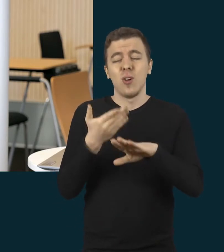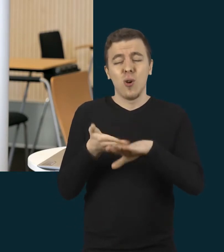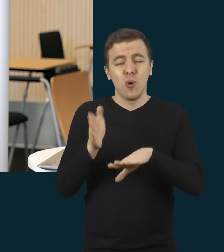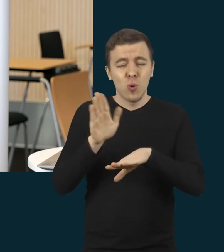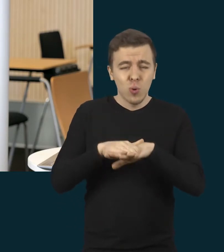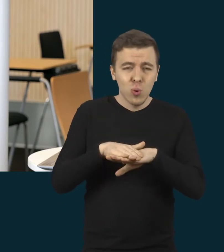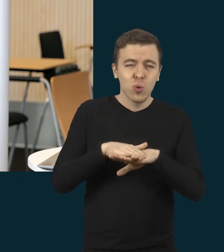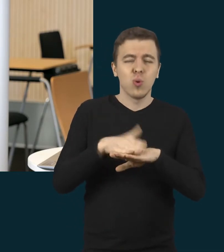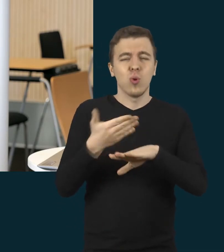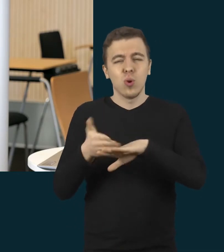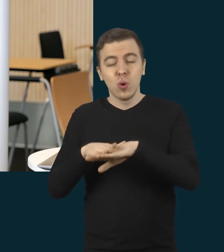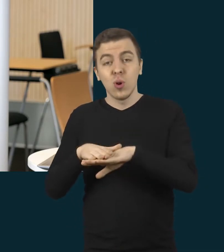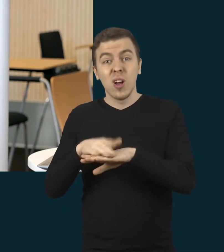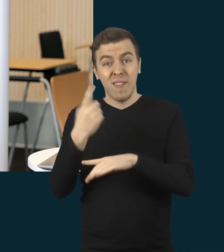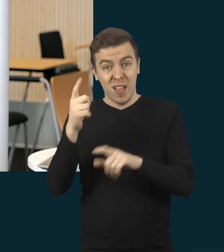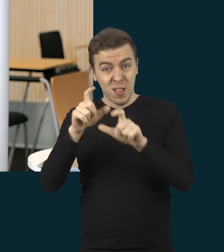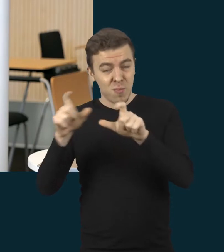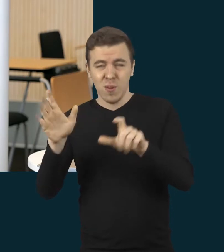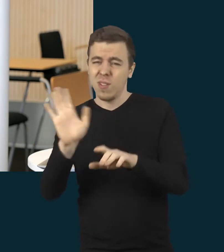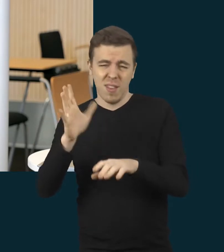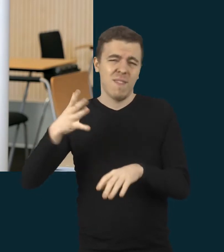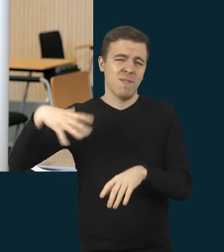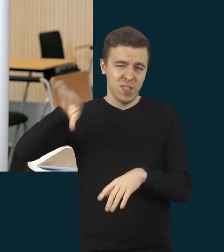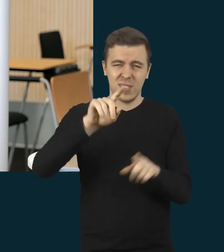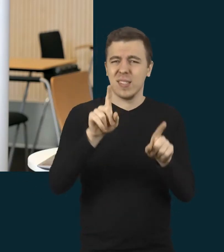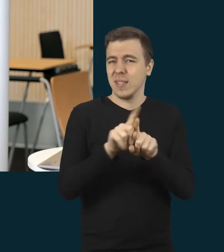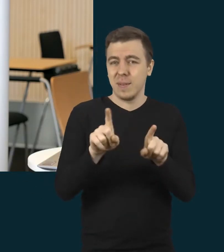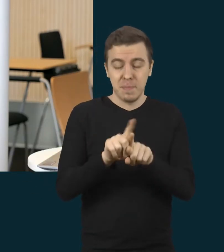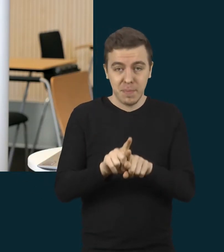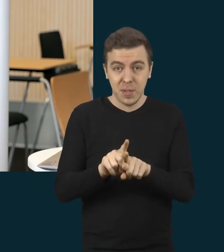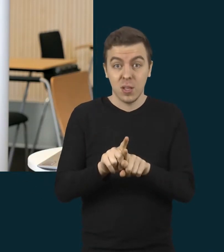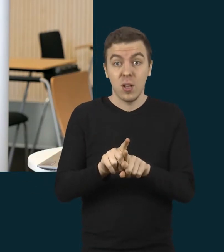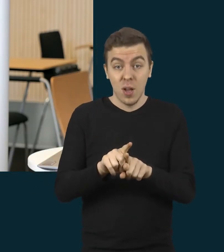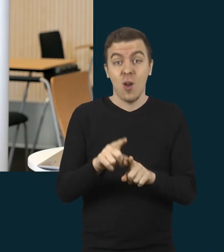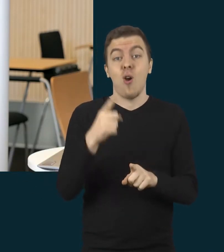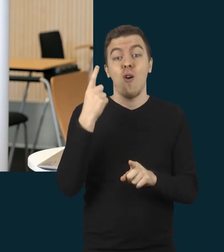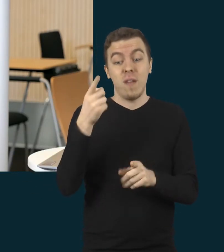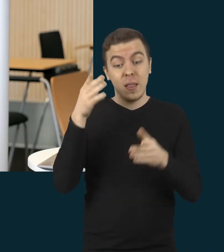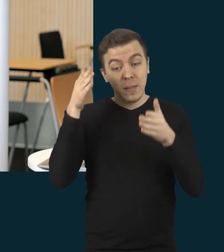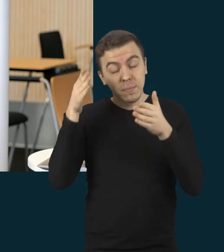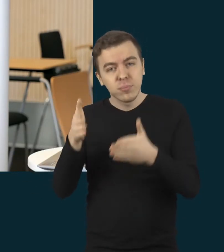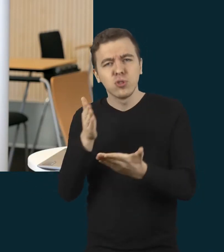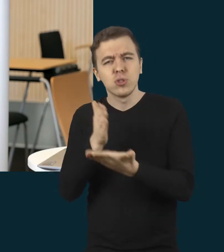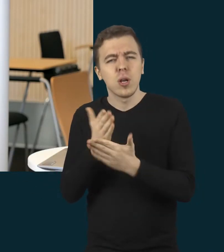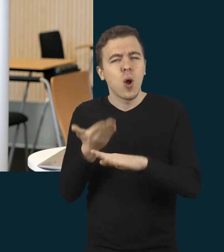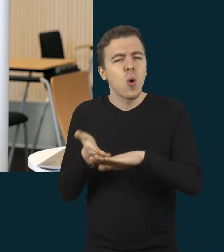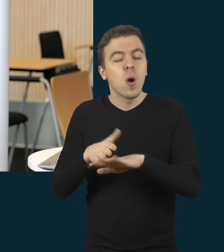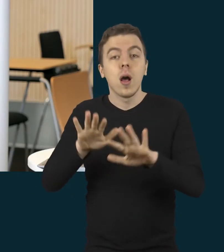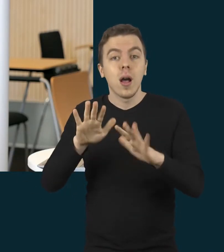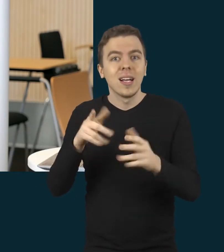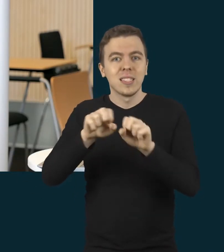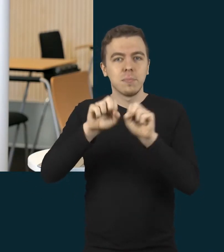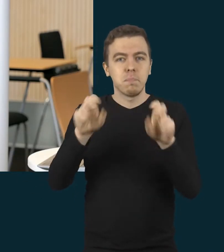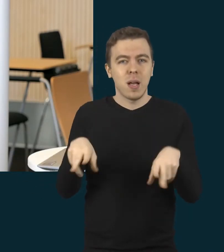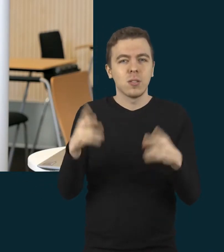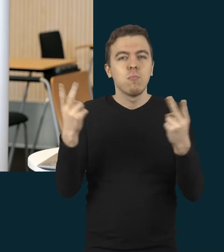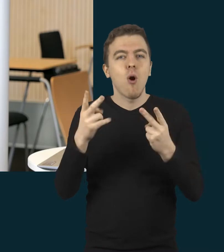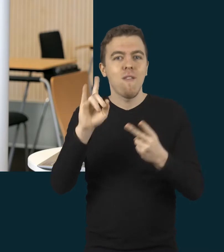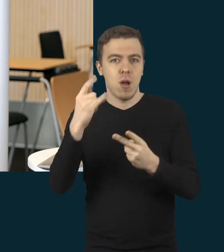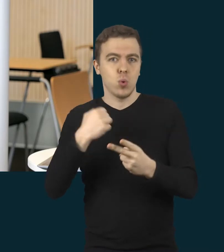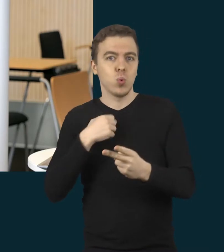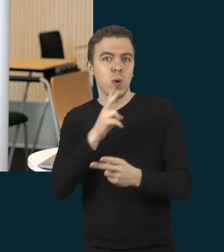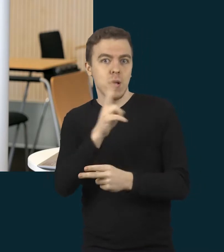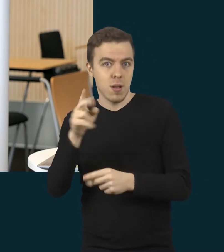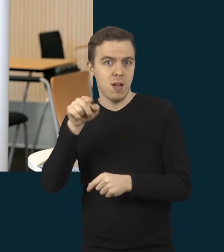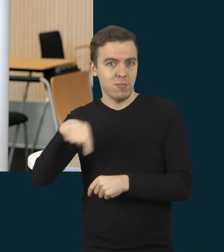tikslinės auditorijas. Viena iš tų tikslinio auditorijų yra mokiniai turintis specialiuosius ūgdymo poreikius. Ir kaip